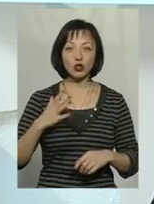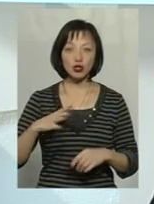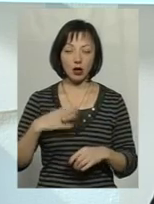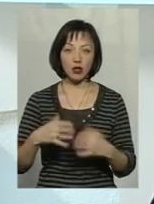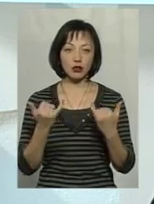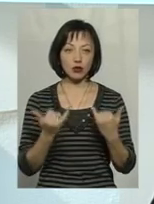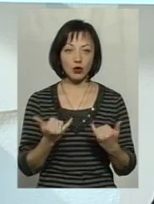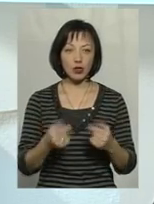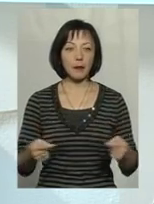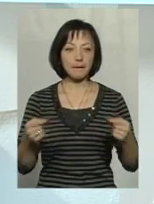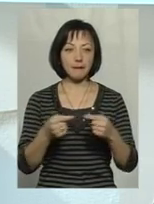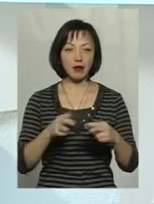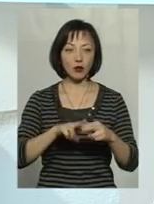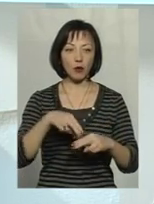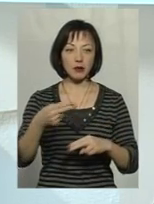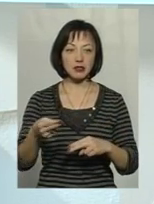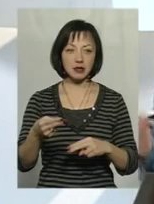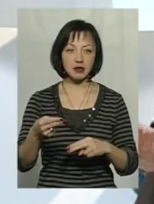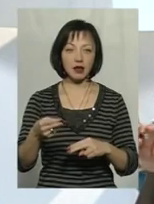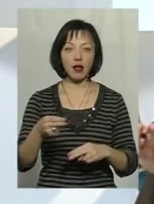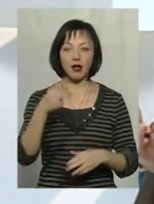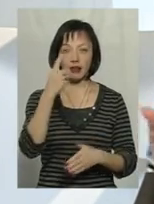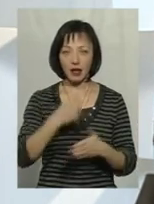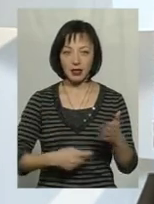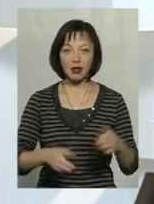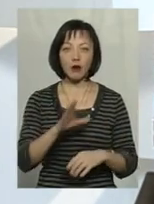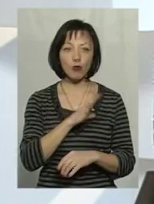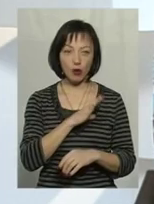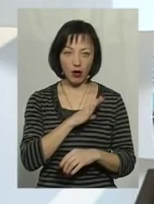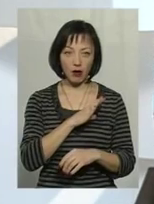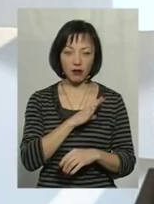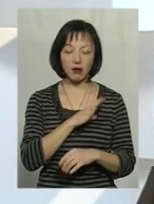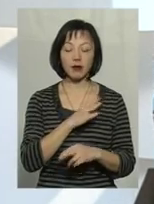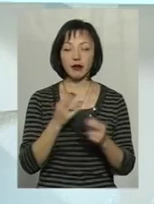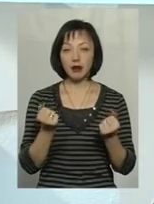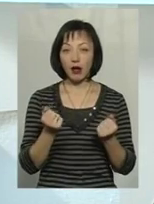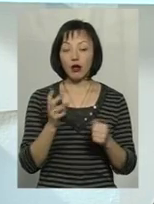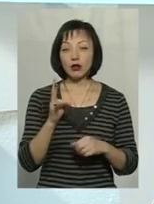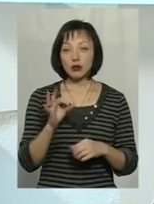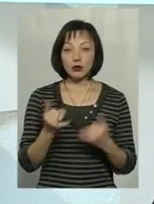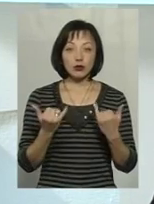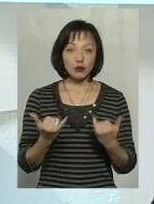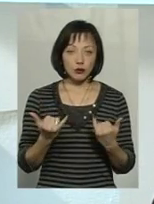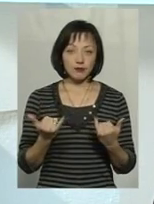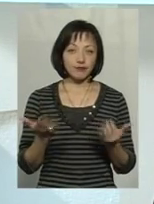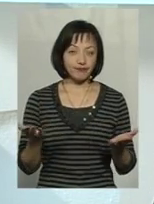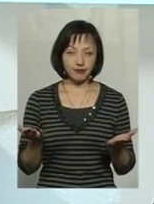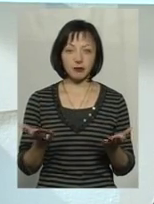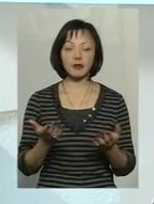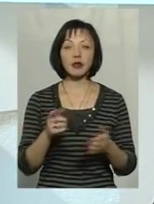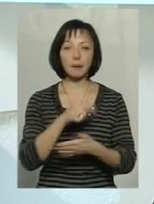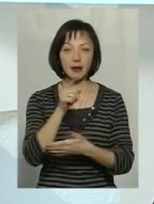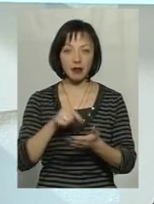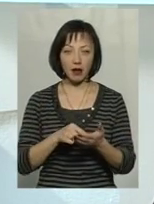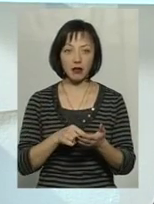сьогодні певної компенсації за... Тобто, надія була? Надія була, але вона маємо розчарування. Звичайно, ми це